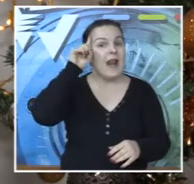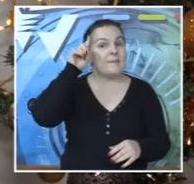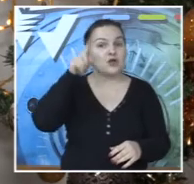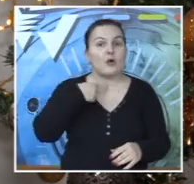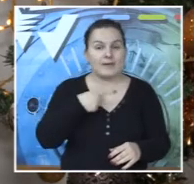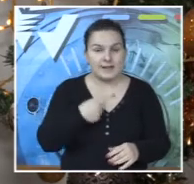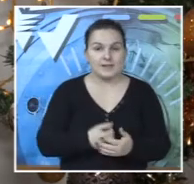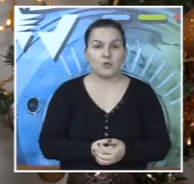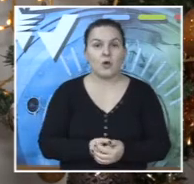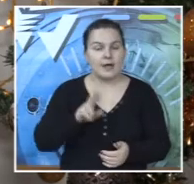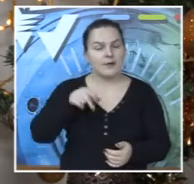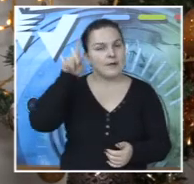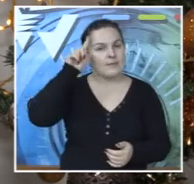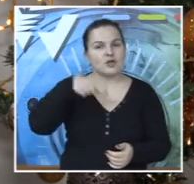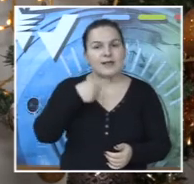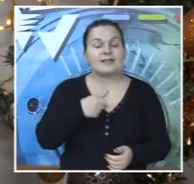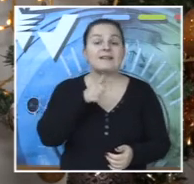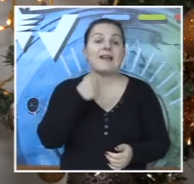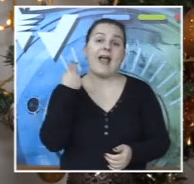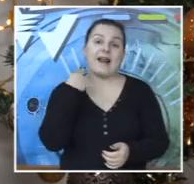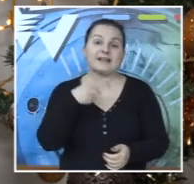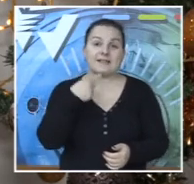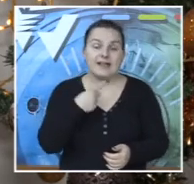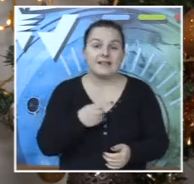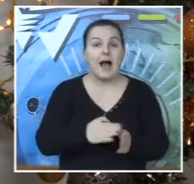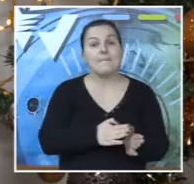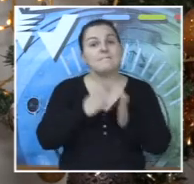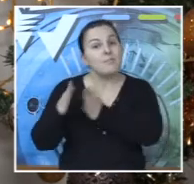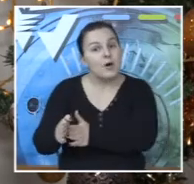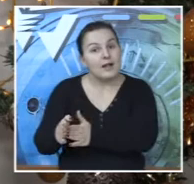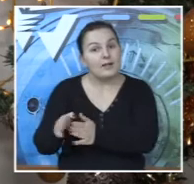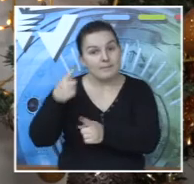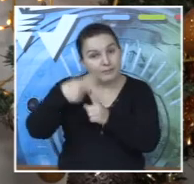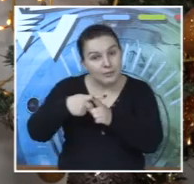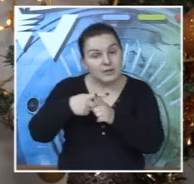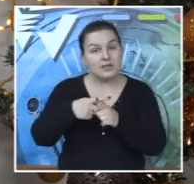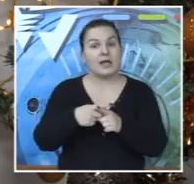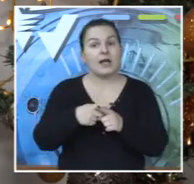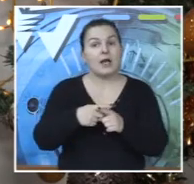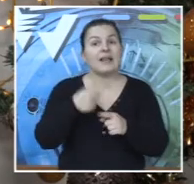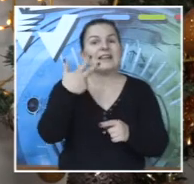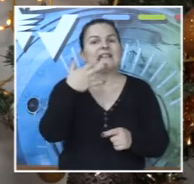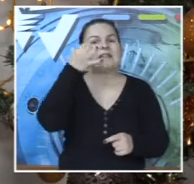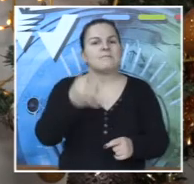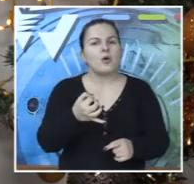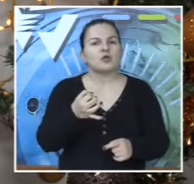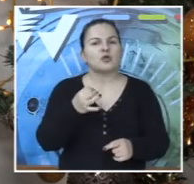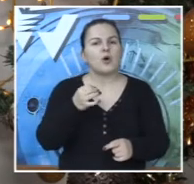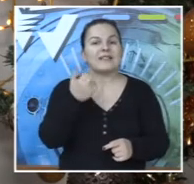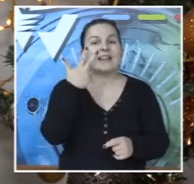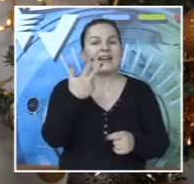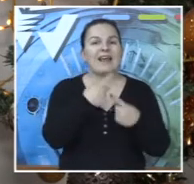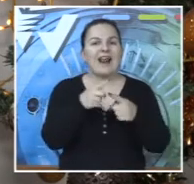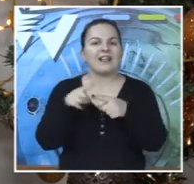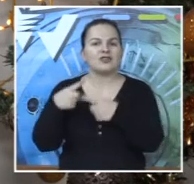na nemačkom jeziku, dakle, imao sam nemački jezik i engleski, ali pored toga slušao sam još po 30